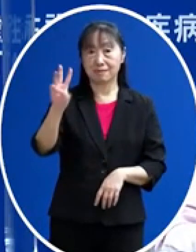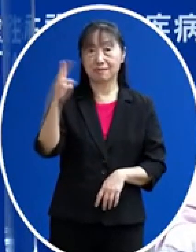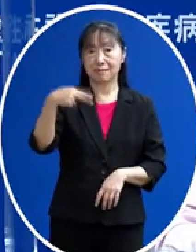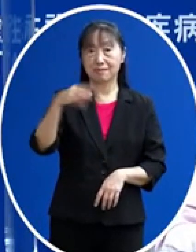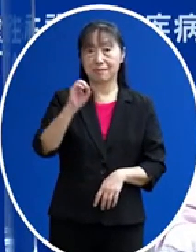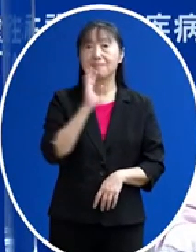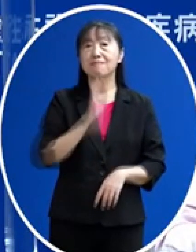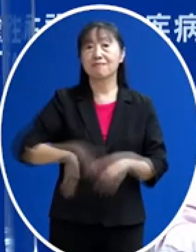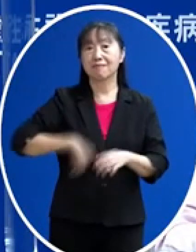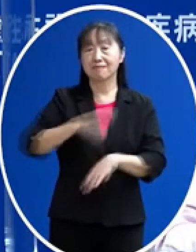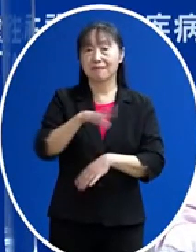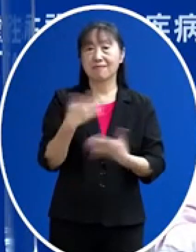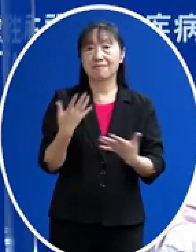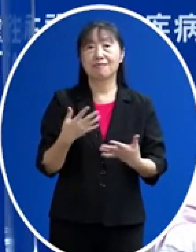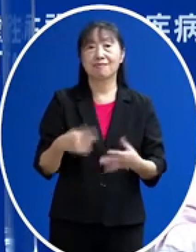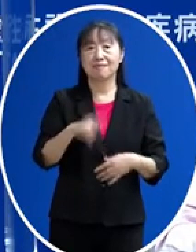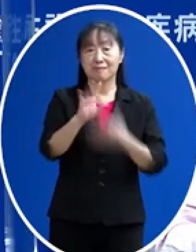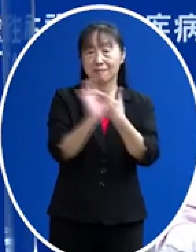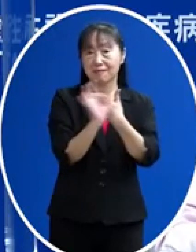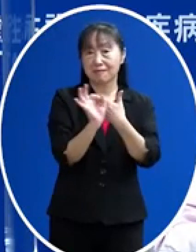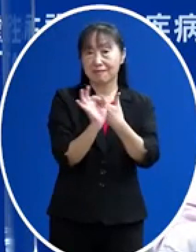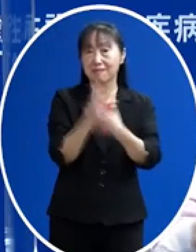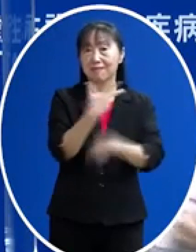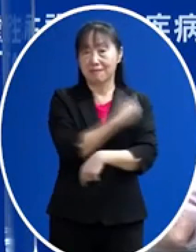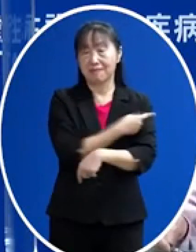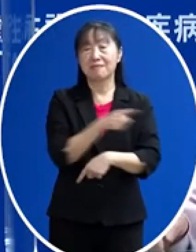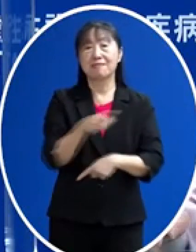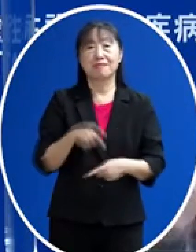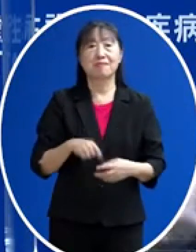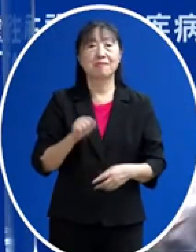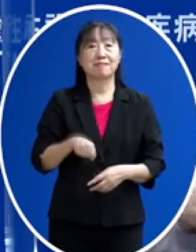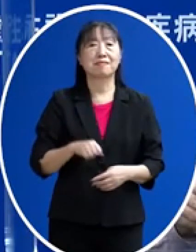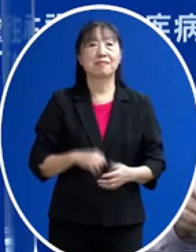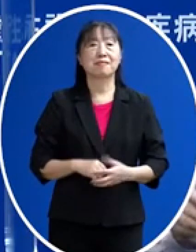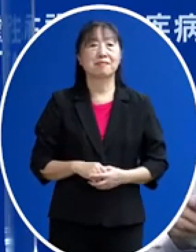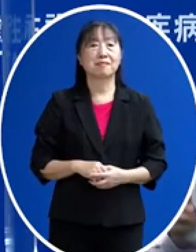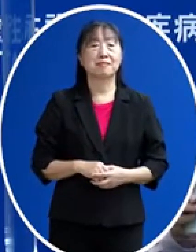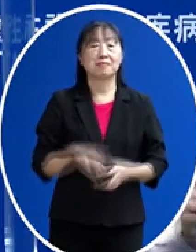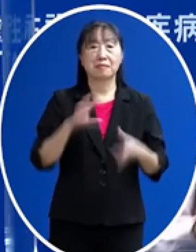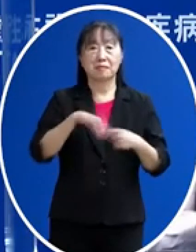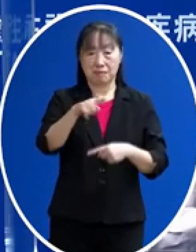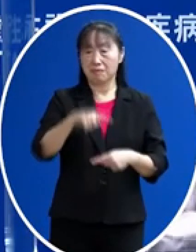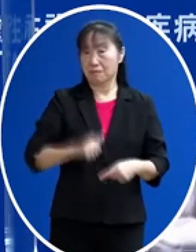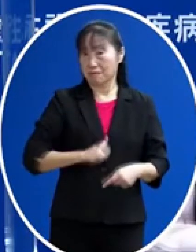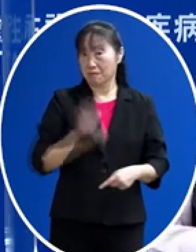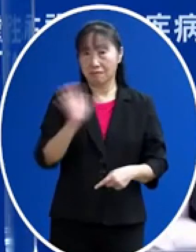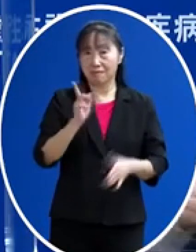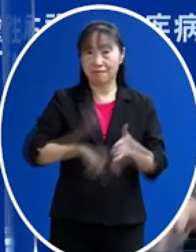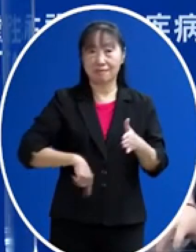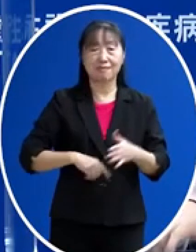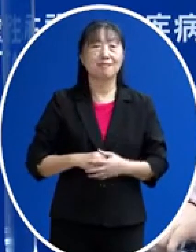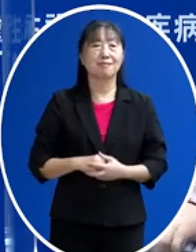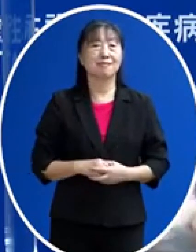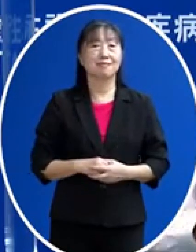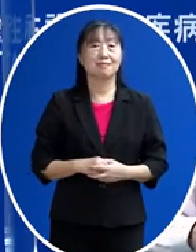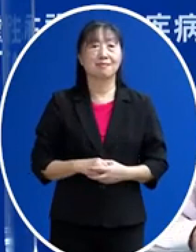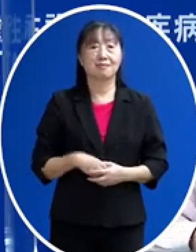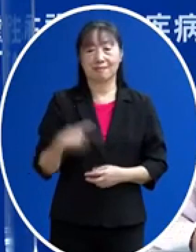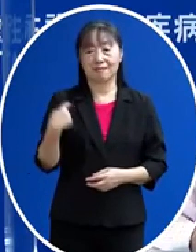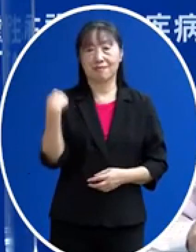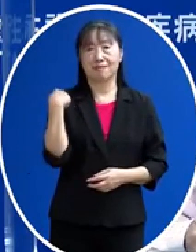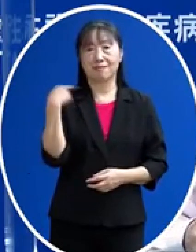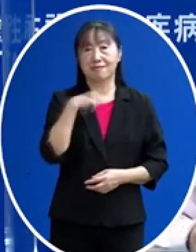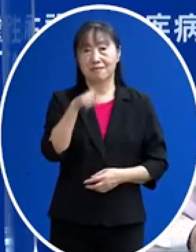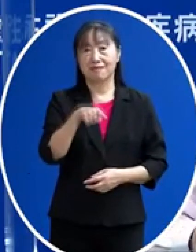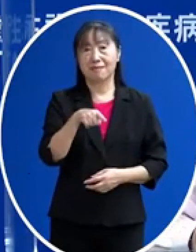它贊助的團結臨床試驗的疫苗其實這是一件非常不容易的事情那童鑫最近